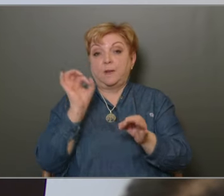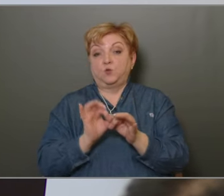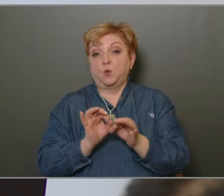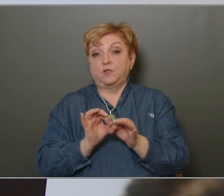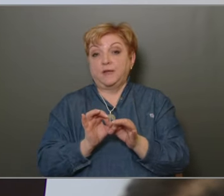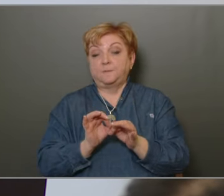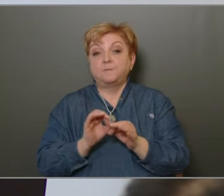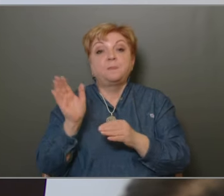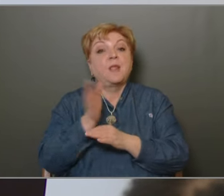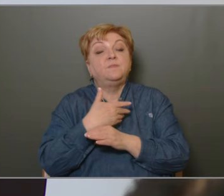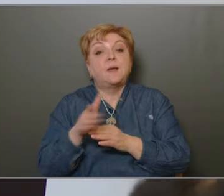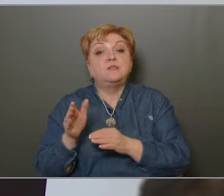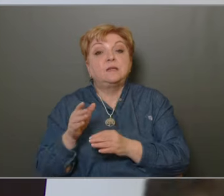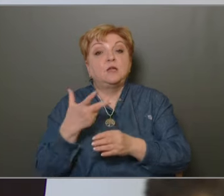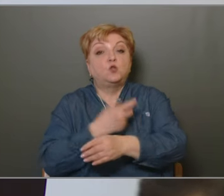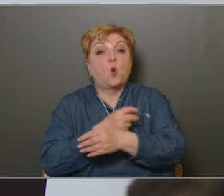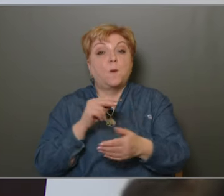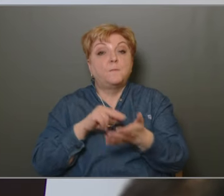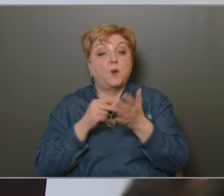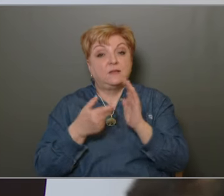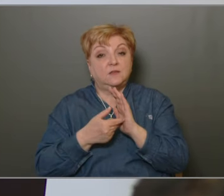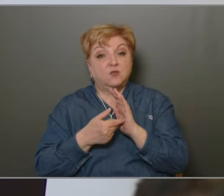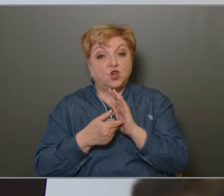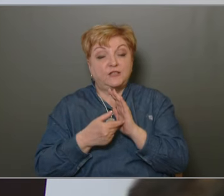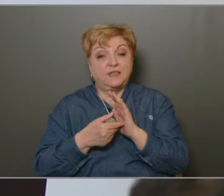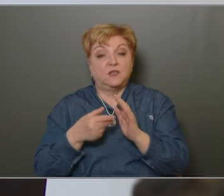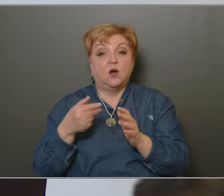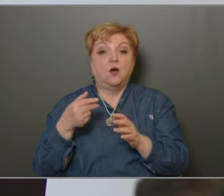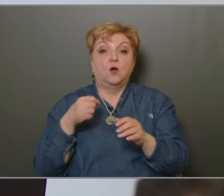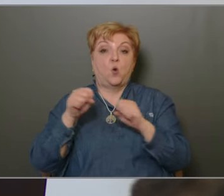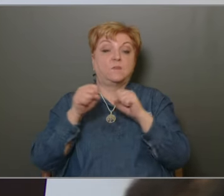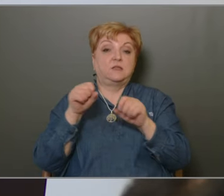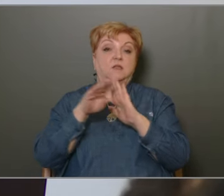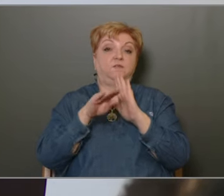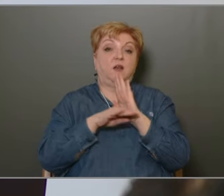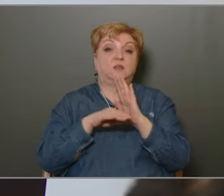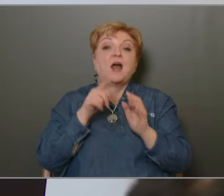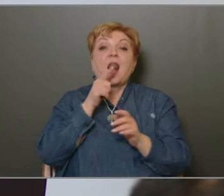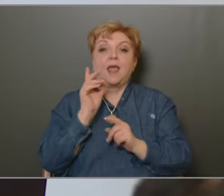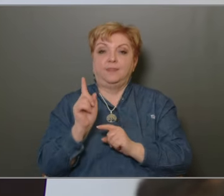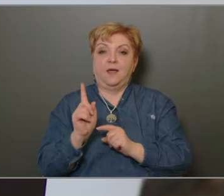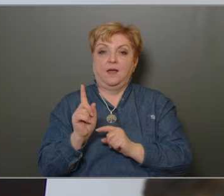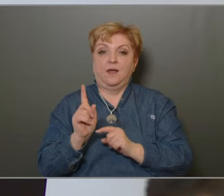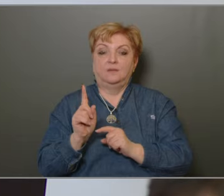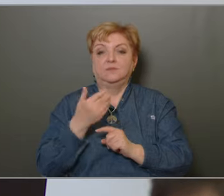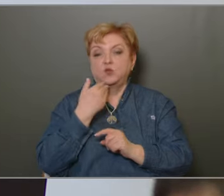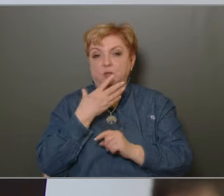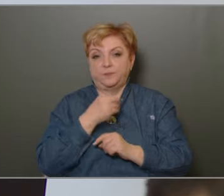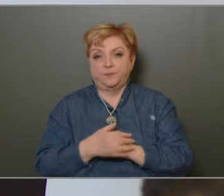került sor. A Nemzeti Drogepolitika és Stratégia kidolgozása kormányzati feladat lenne. Köszönöm.